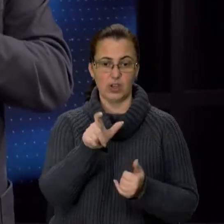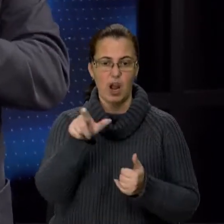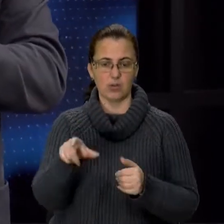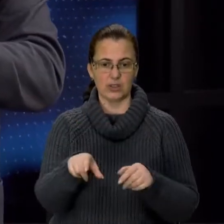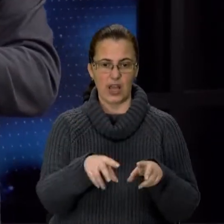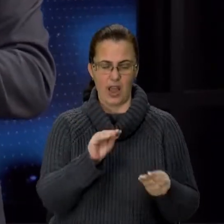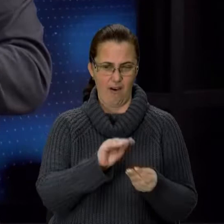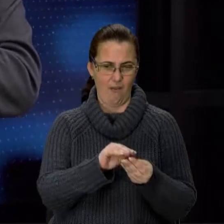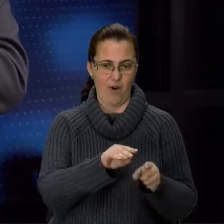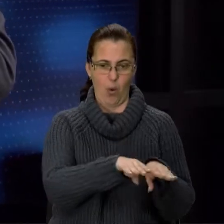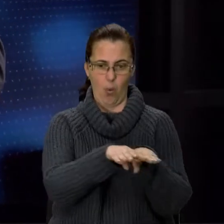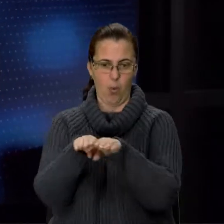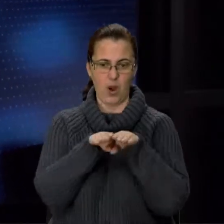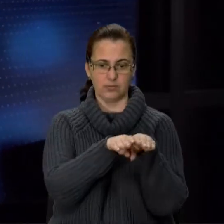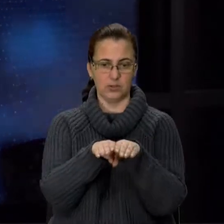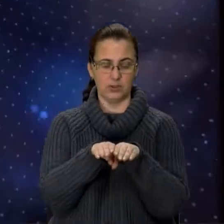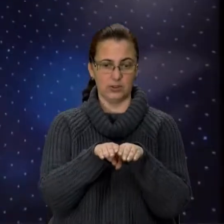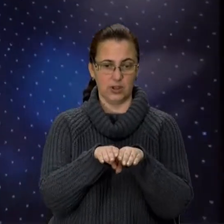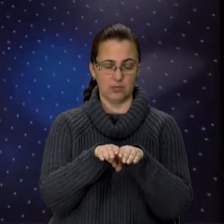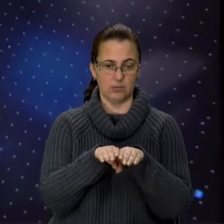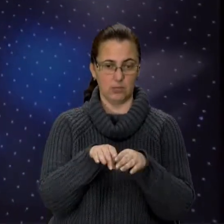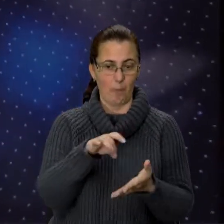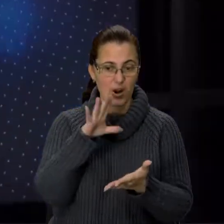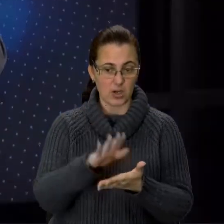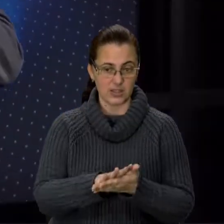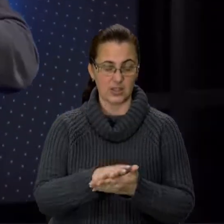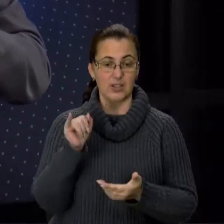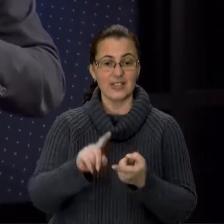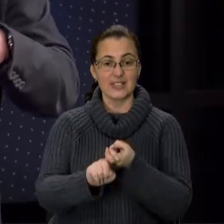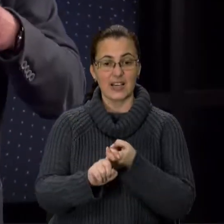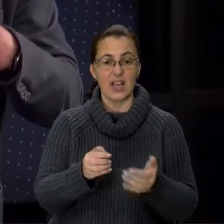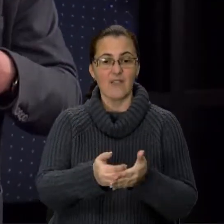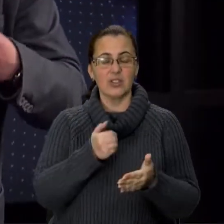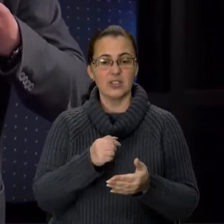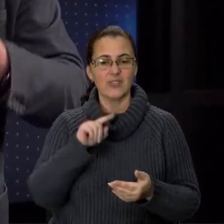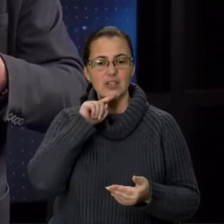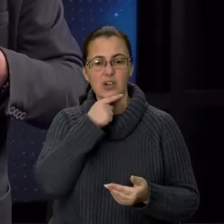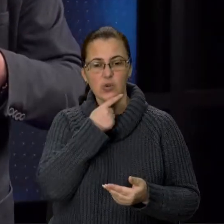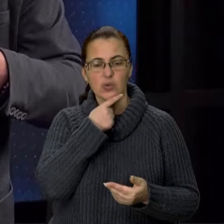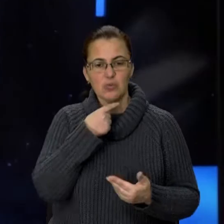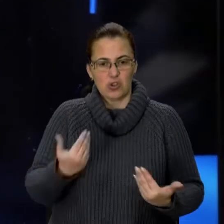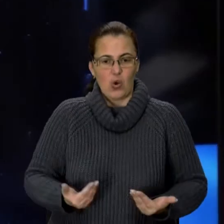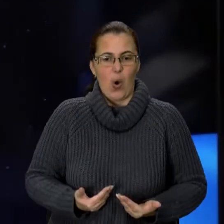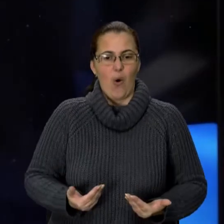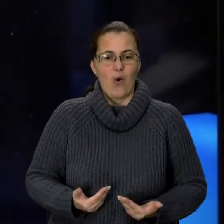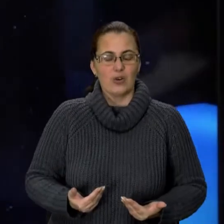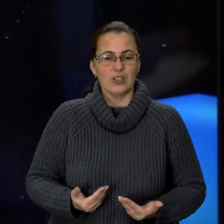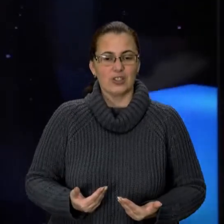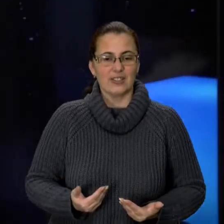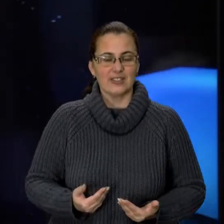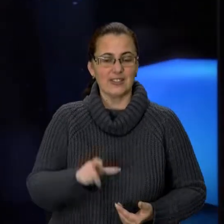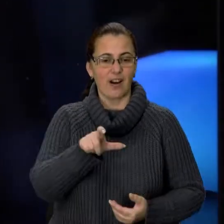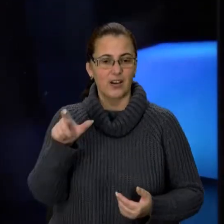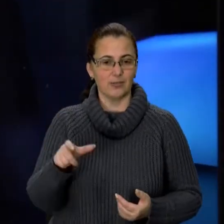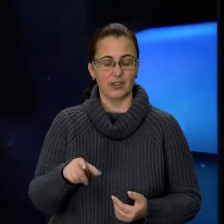залежить не від там коливання важкості в Україні, стала і залежить від економічного добробуту мешканців. Я думаю, ви ж не тільки